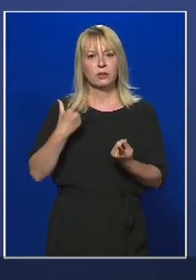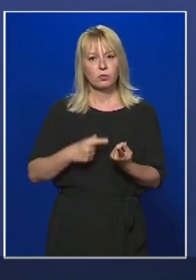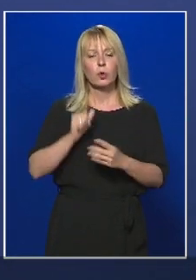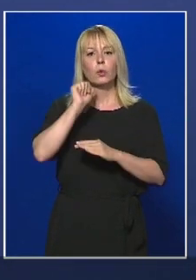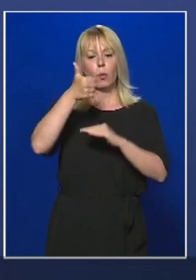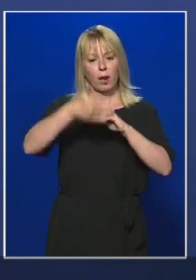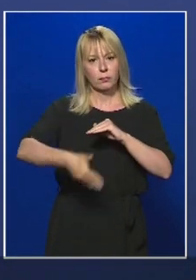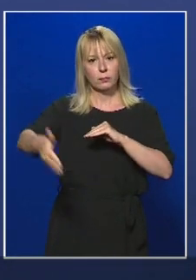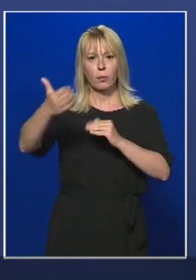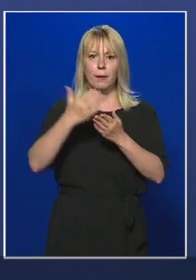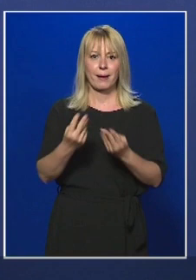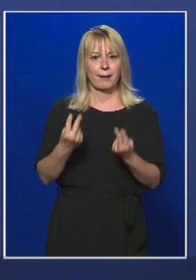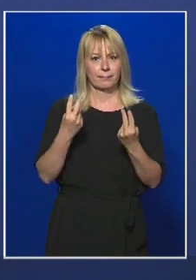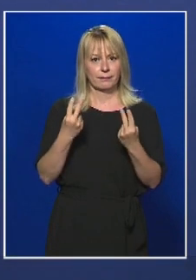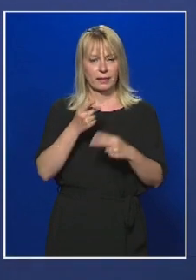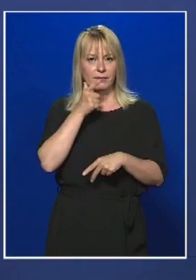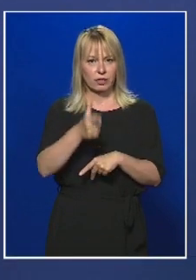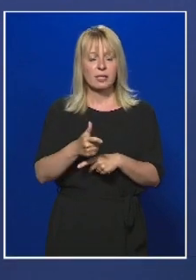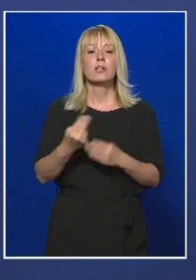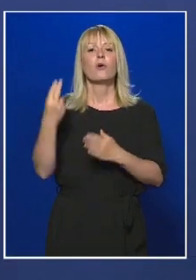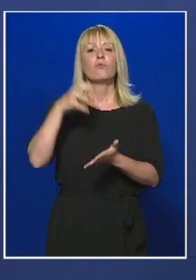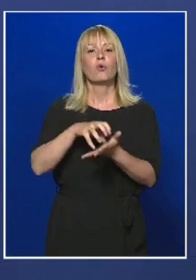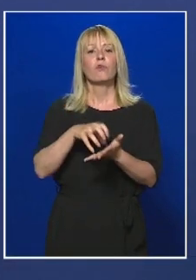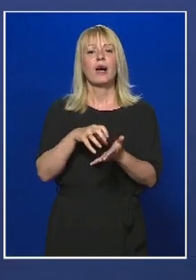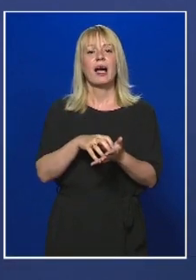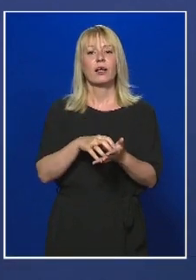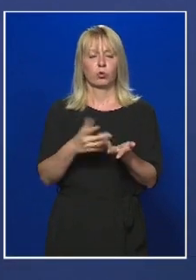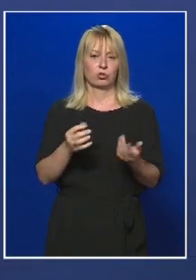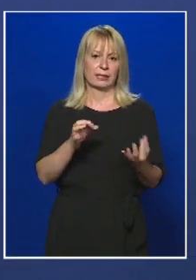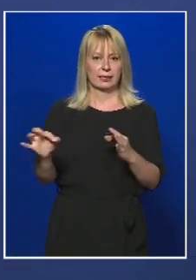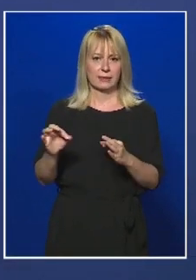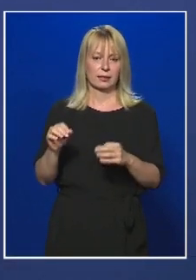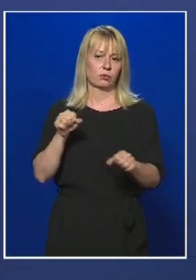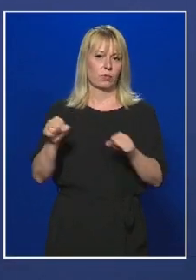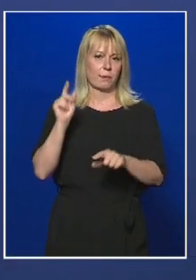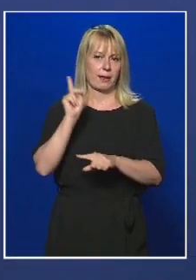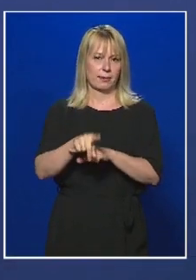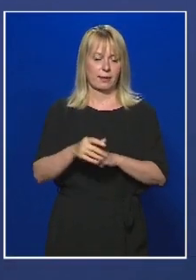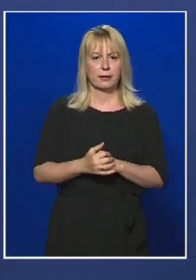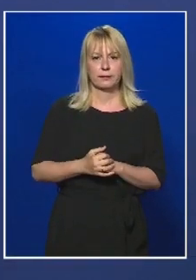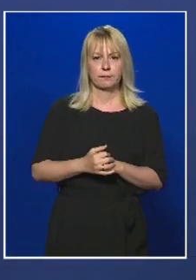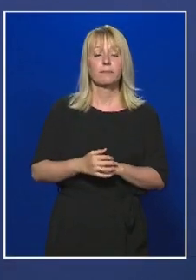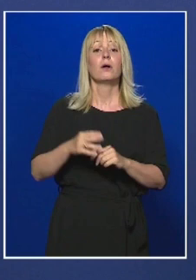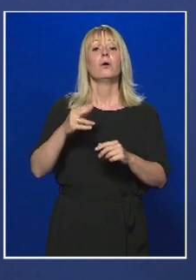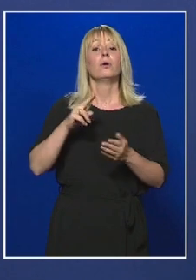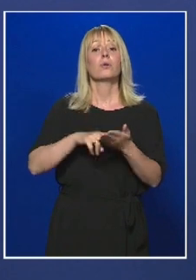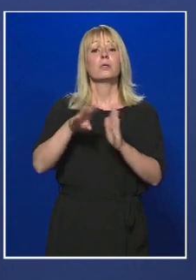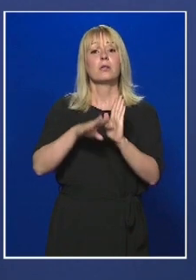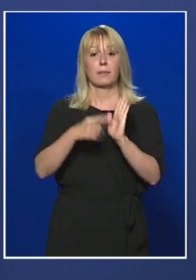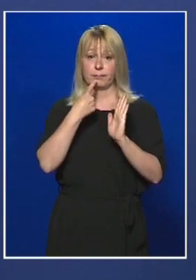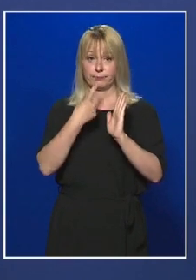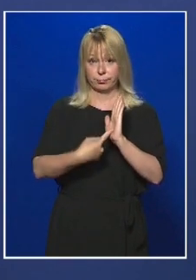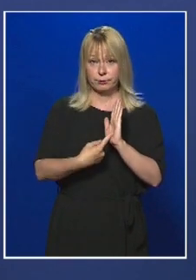hatályba lép a fővárosi védelmi intézkedések következő üteméről szóló kormányrendelet. A jogszabály értelmében a